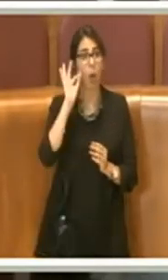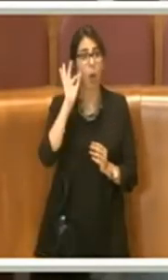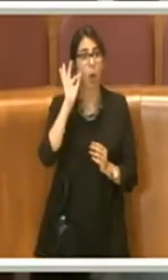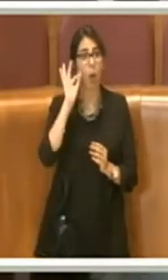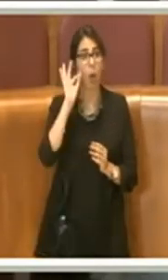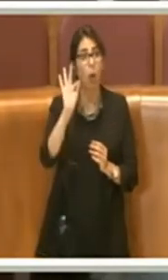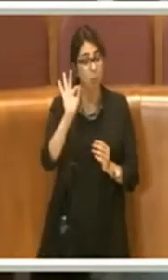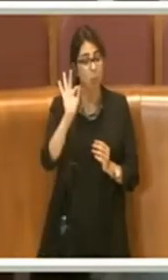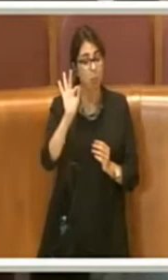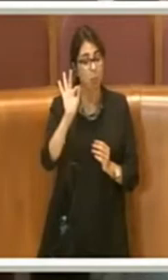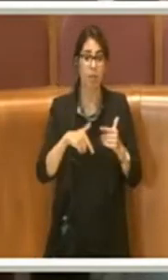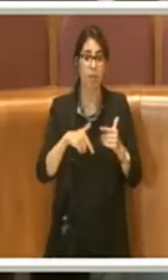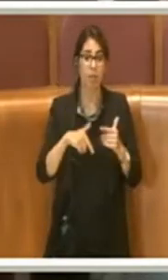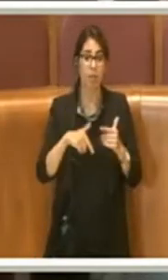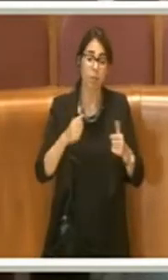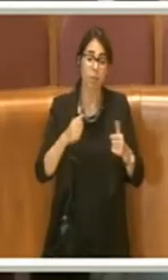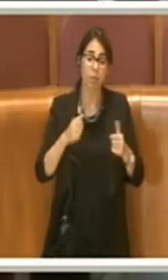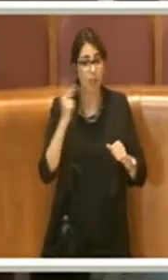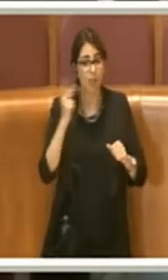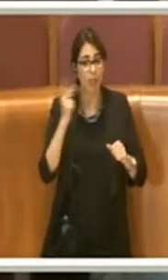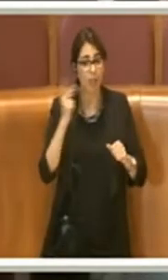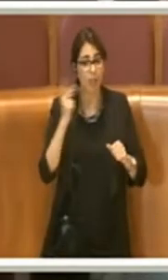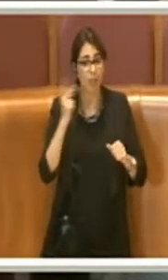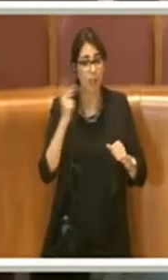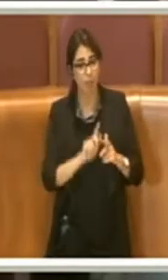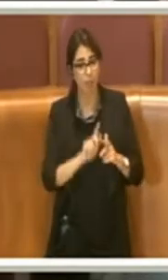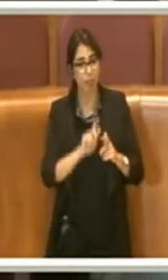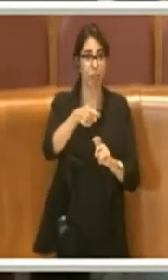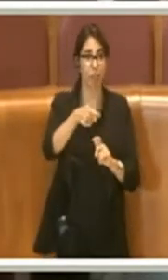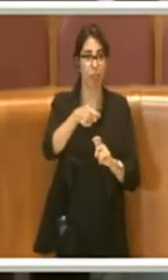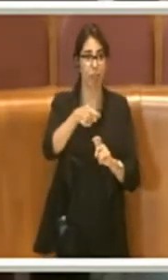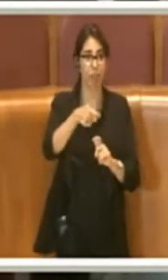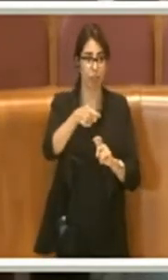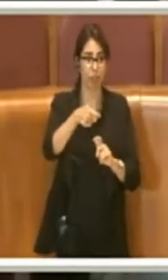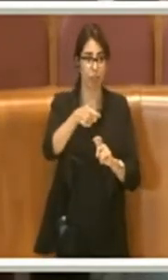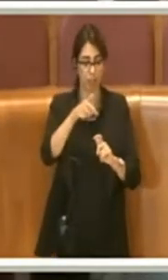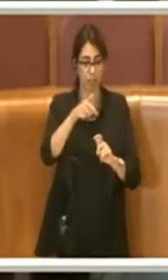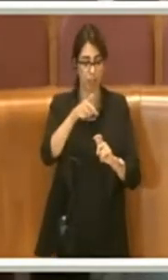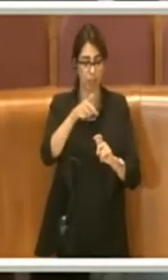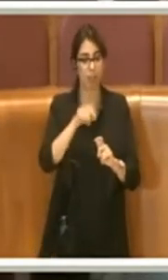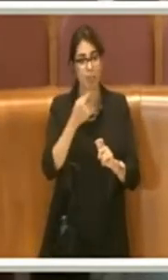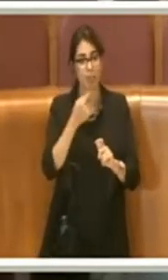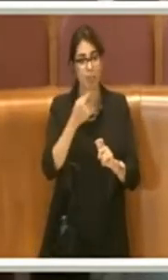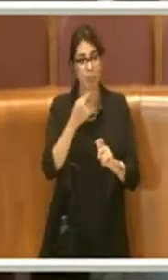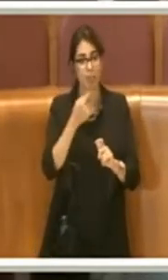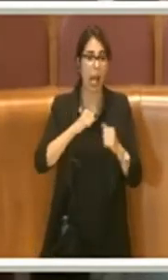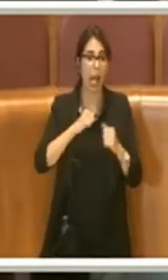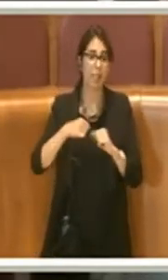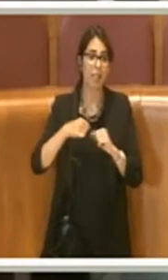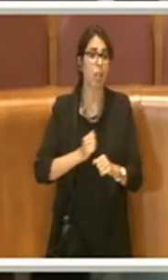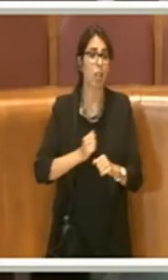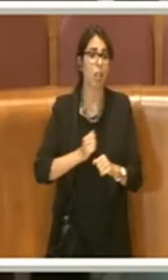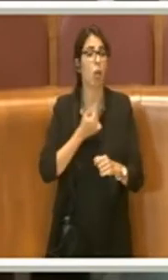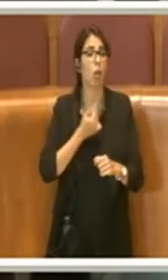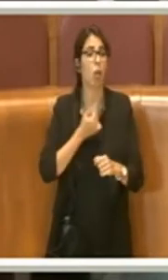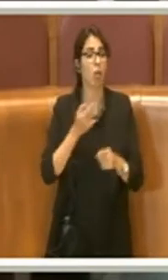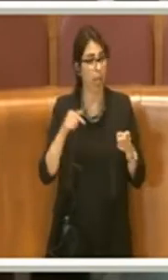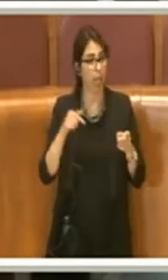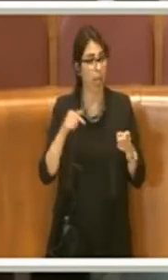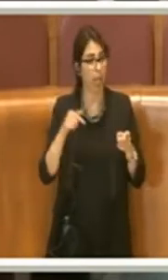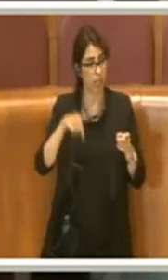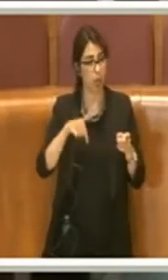una rapida ripresa soprattutto di quelle attività che maggiormente stanno soffrendo in questo momento,